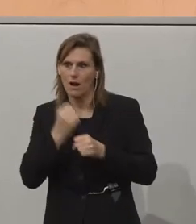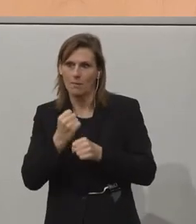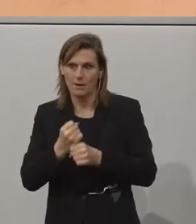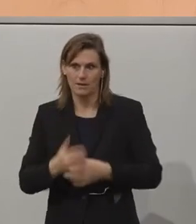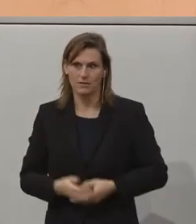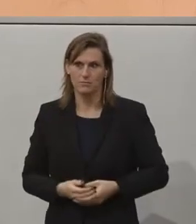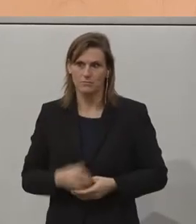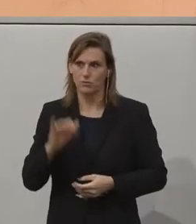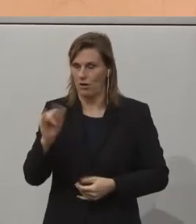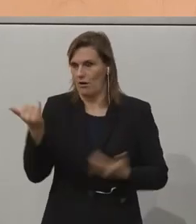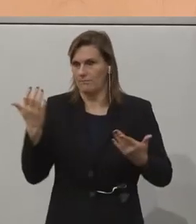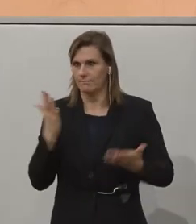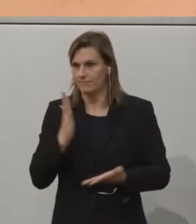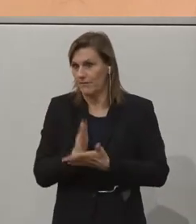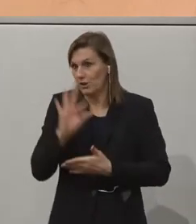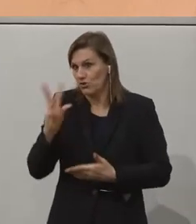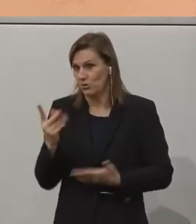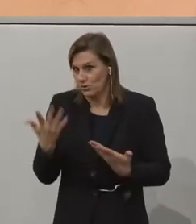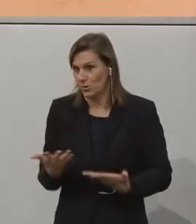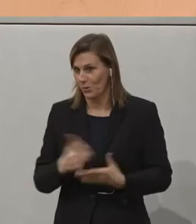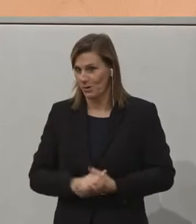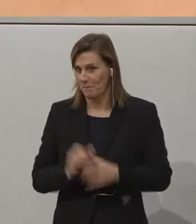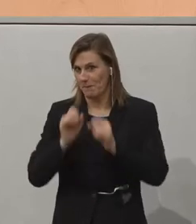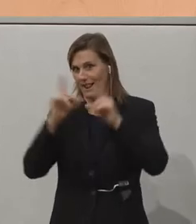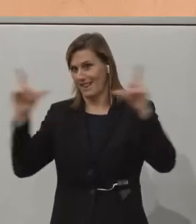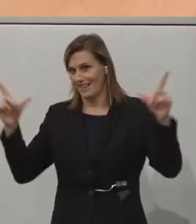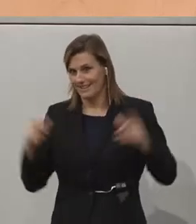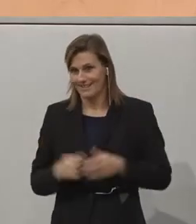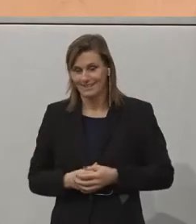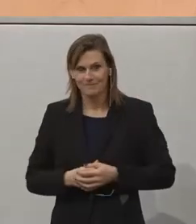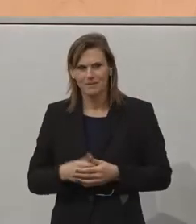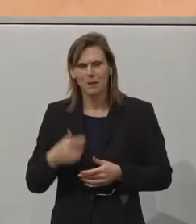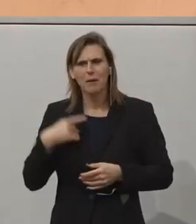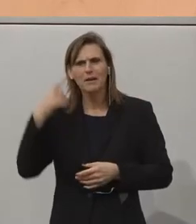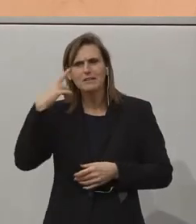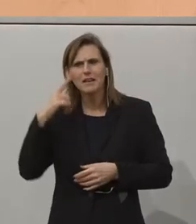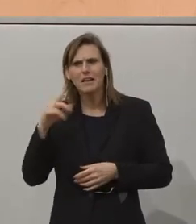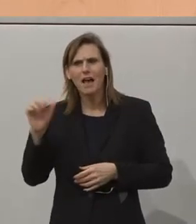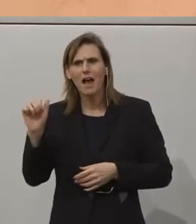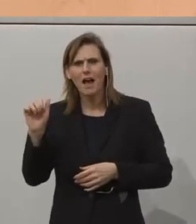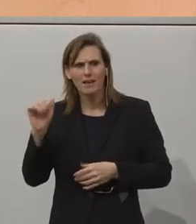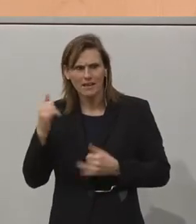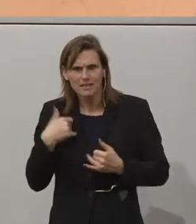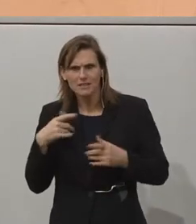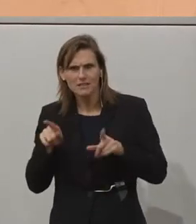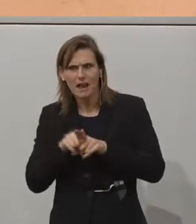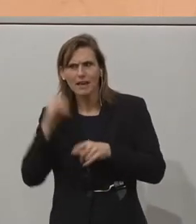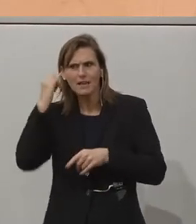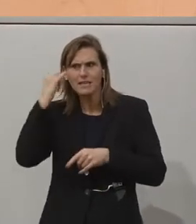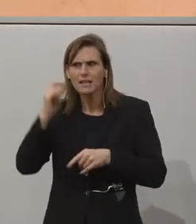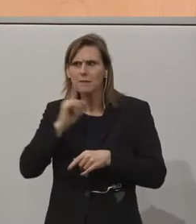Ja, wäre schön. Aber ich glaube, Andreas, die Idee ist, dass ich jetzt gleich ein Stück weit ein bisschen